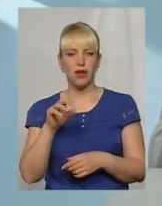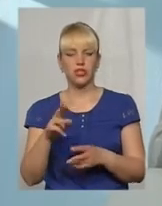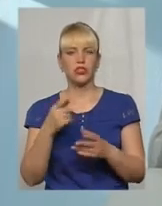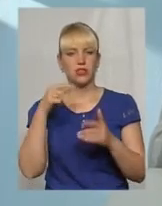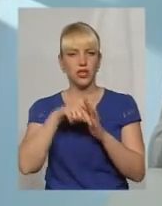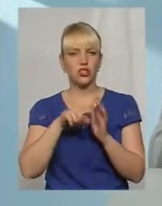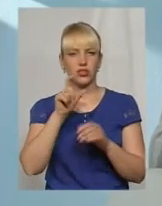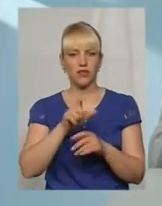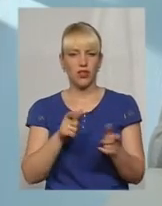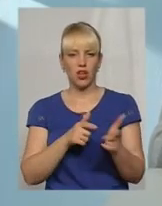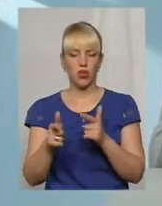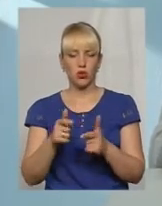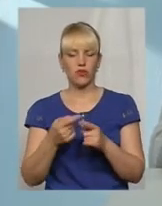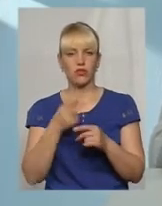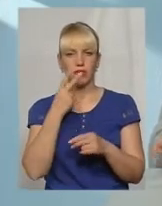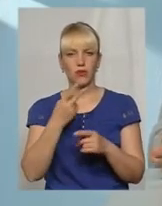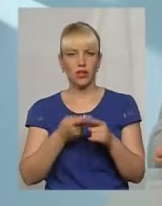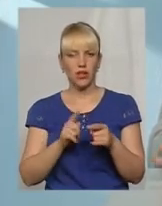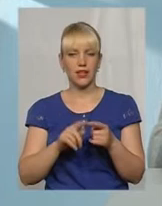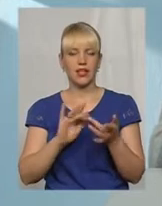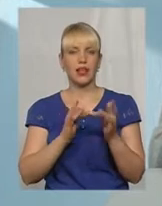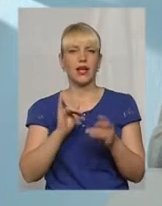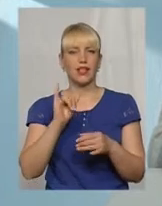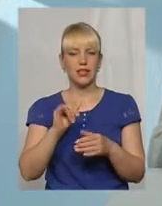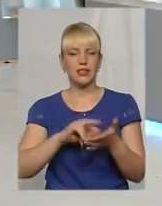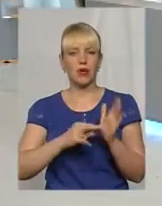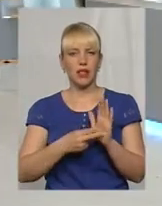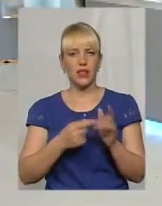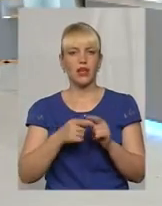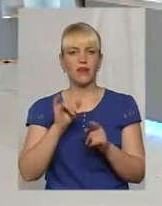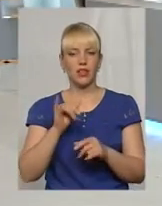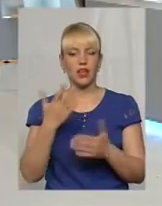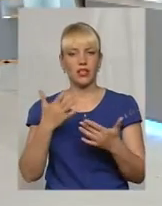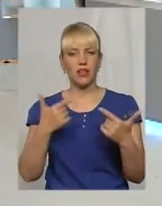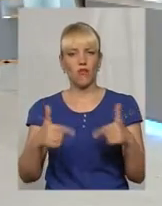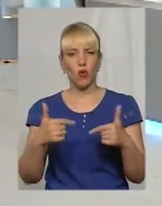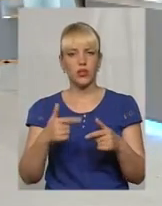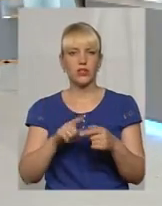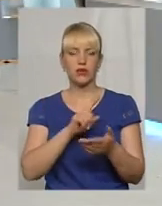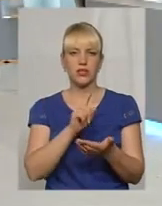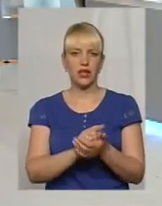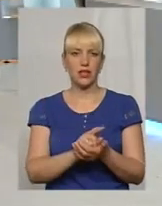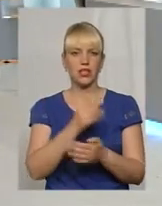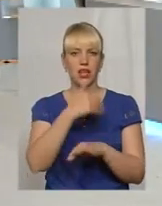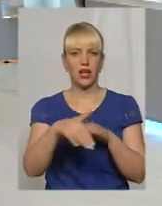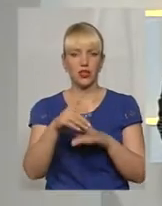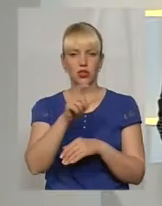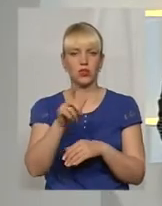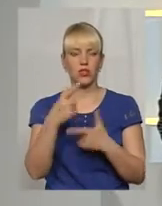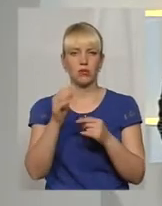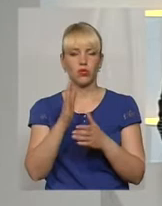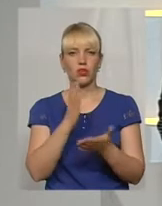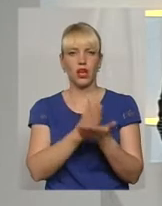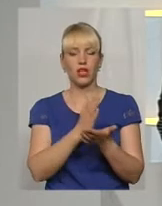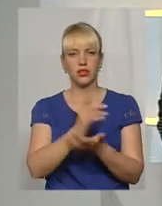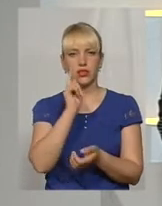і запланировав. А якщо в гості, то обов'язково контакти людей, де людина буде знаходитися, щоб